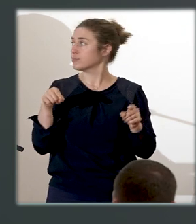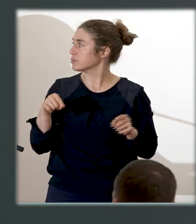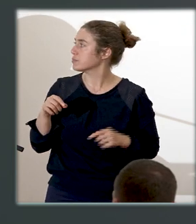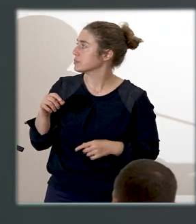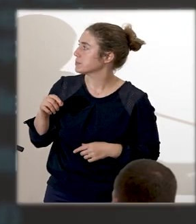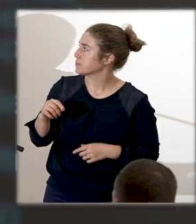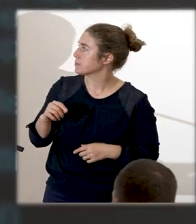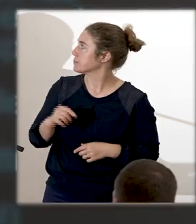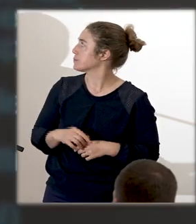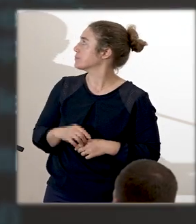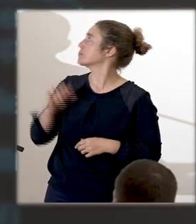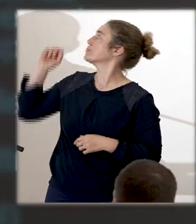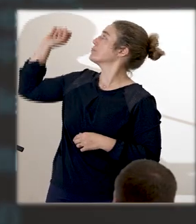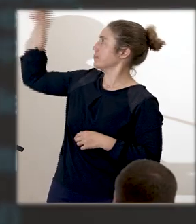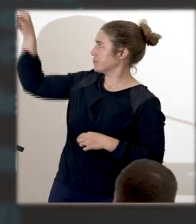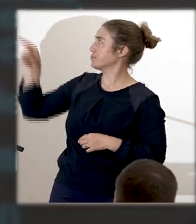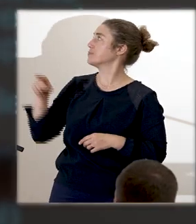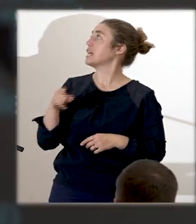Chez les baoulées et tchamans,